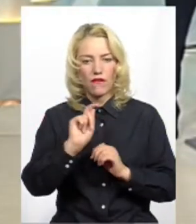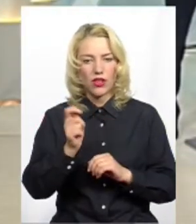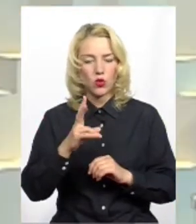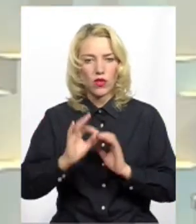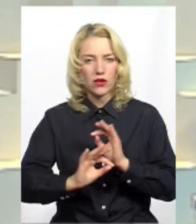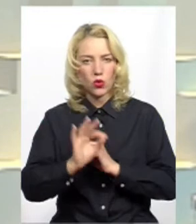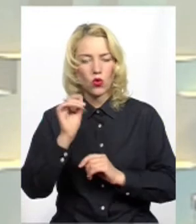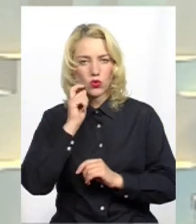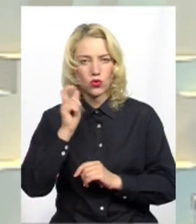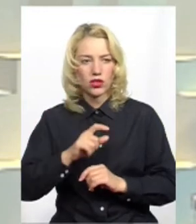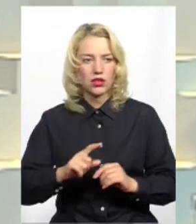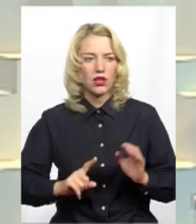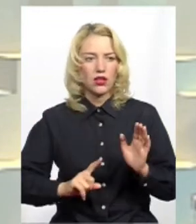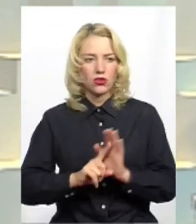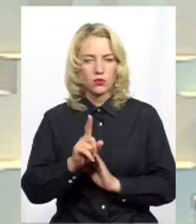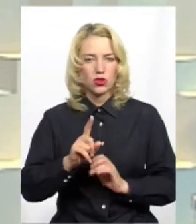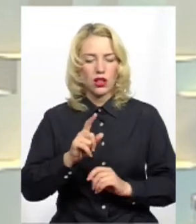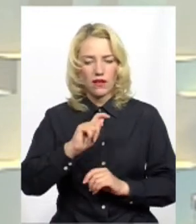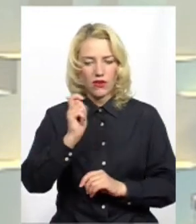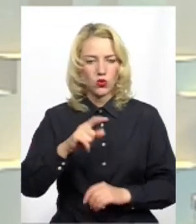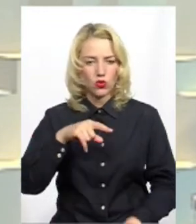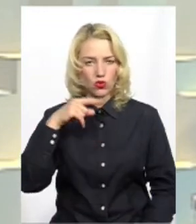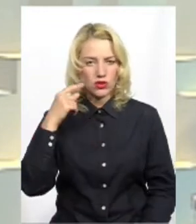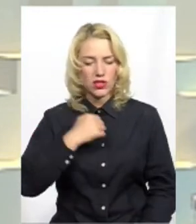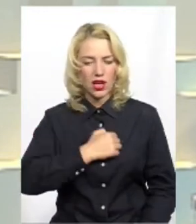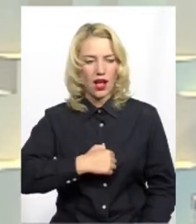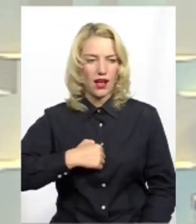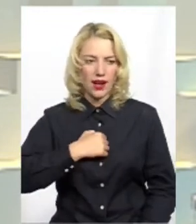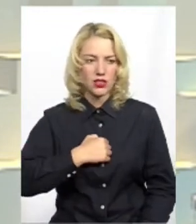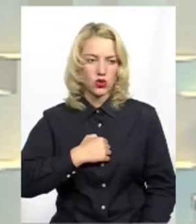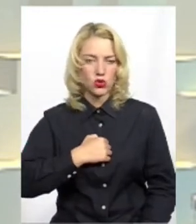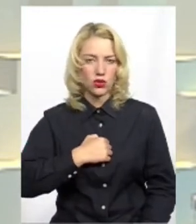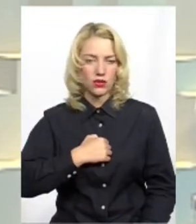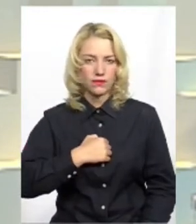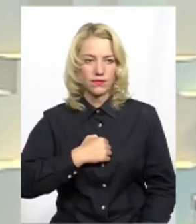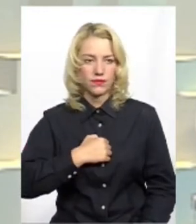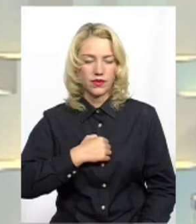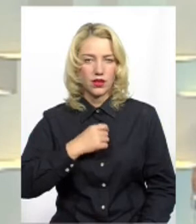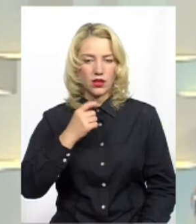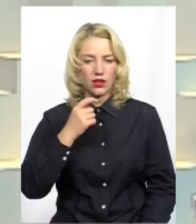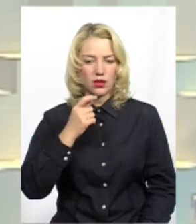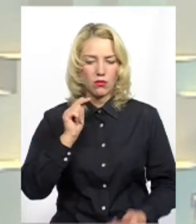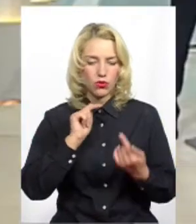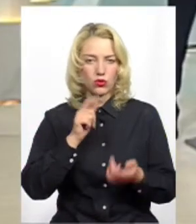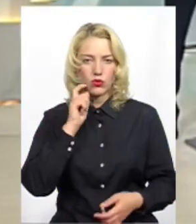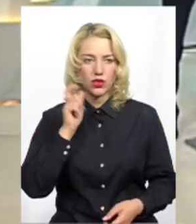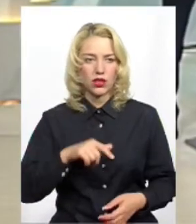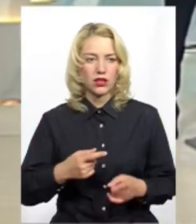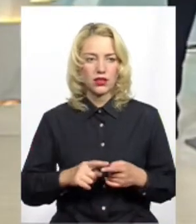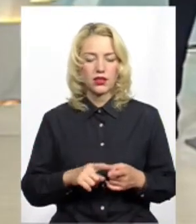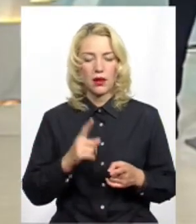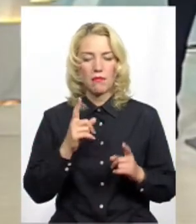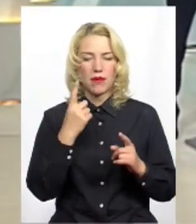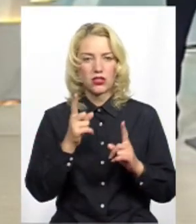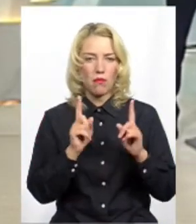України? Хто розпочав війну? Росія. Агресор України. З першим блоком